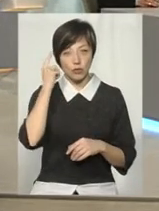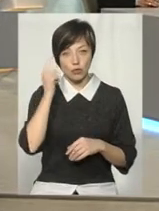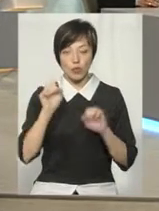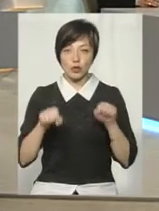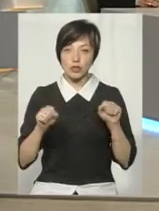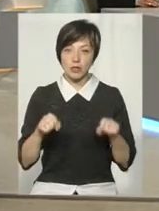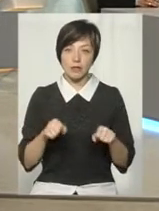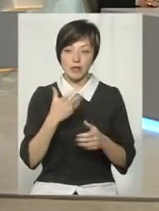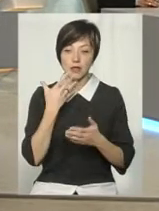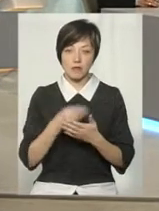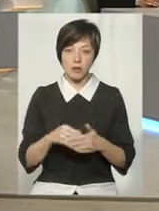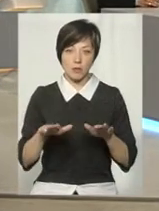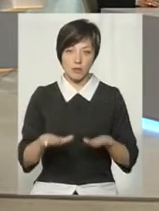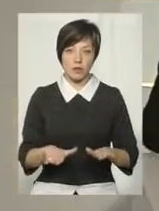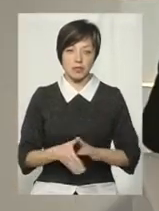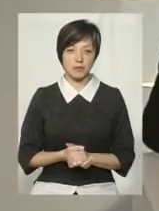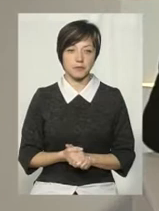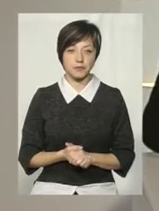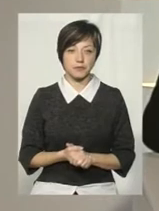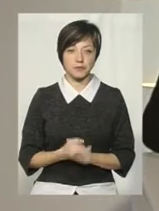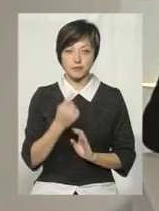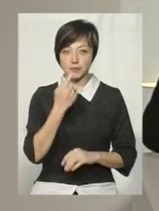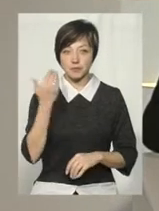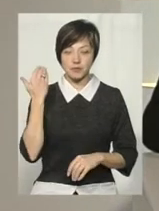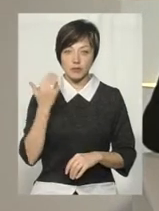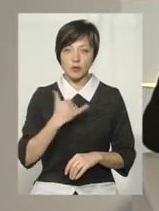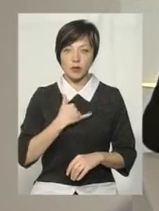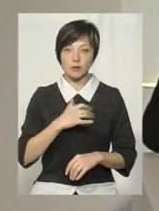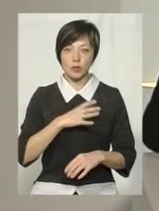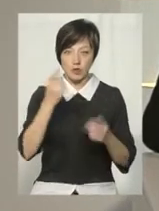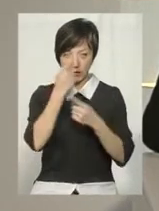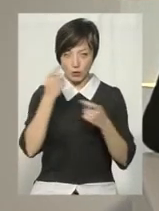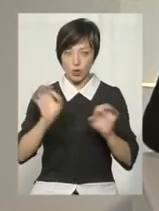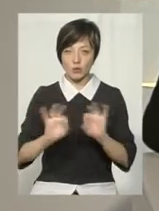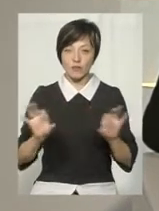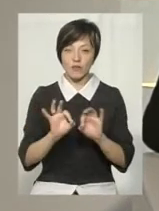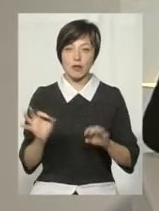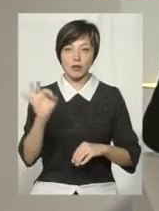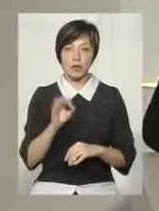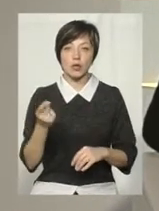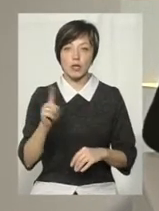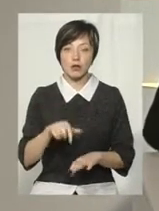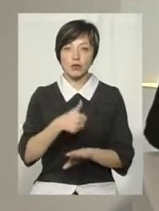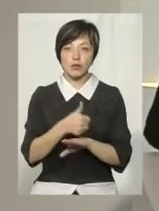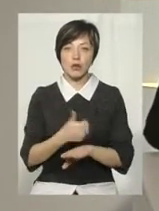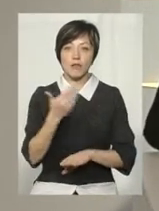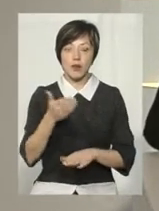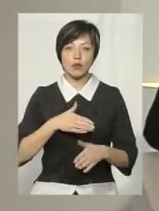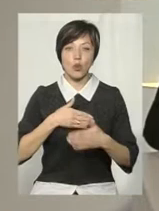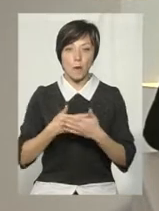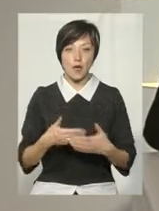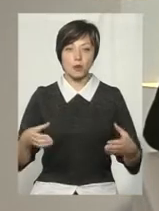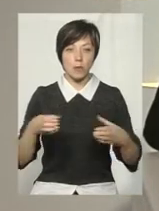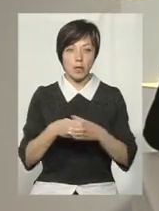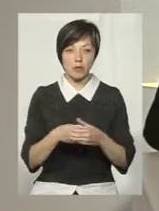вона, можливо, не на своєму місці. Нещодавно ви були у нас на ефірі, розповідали про те, що очолюване вами громадське об